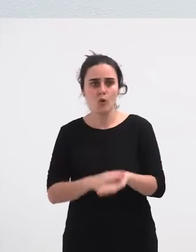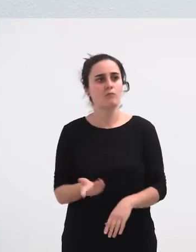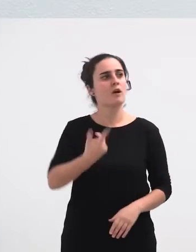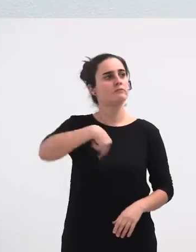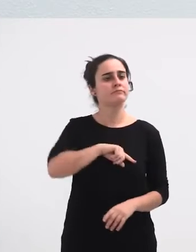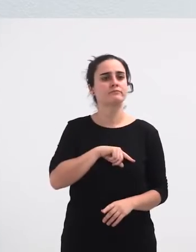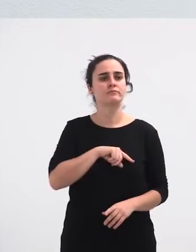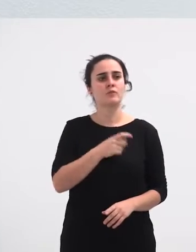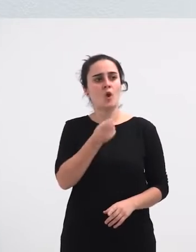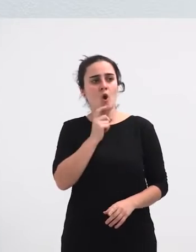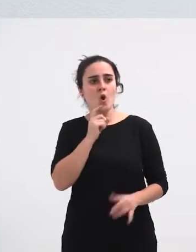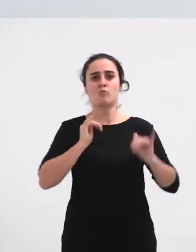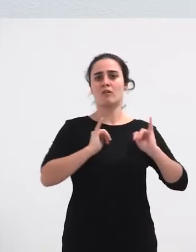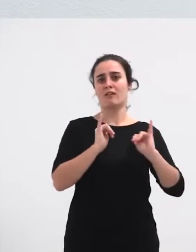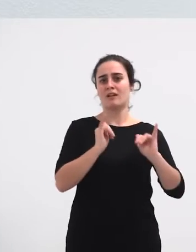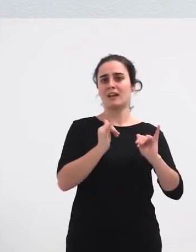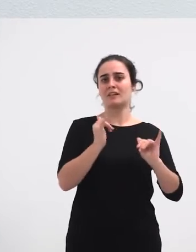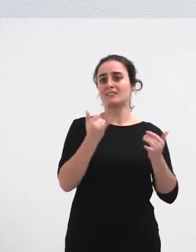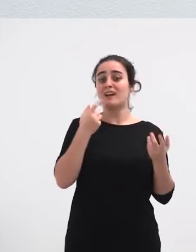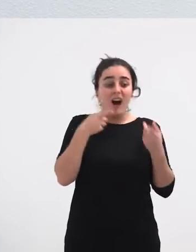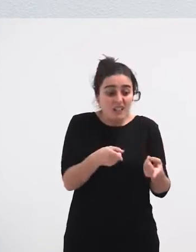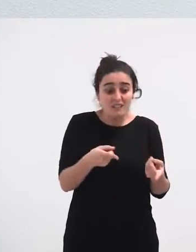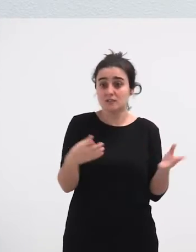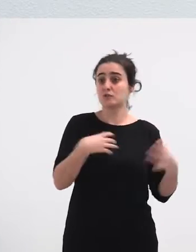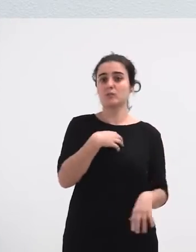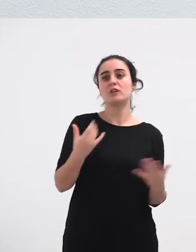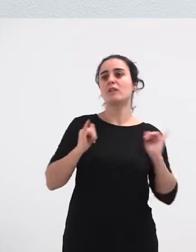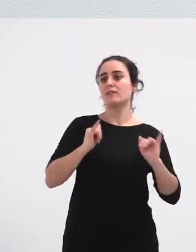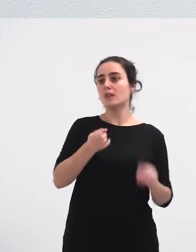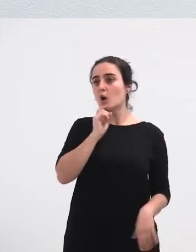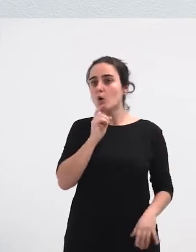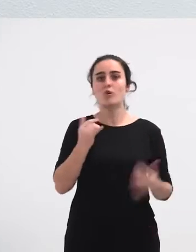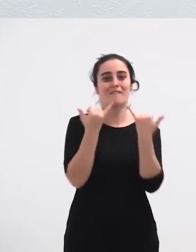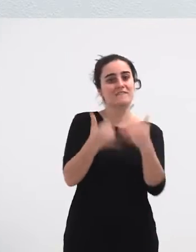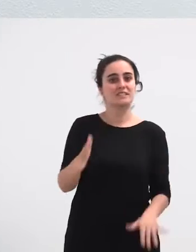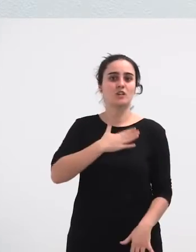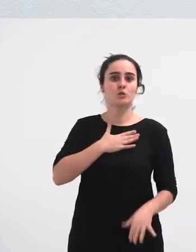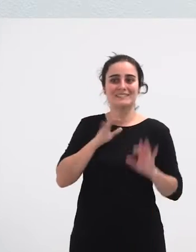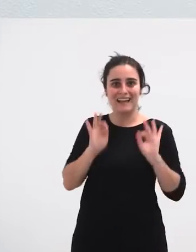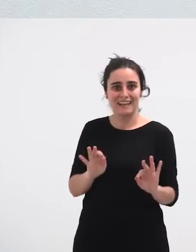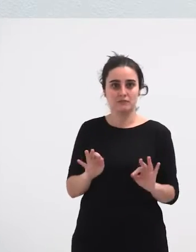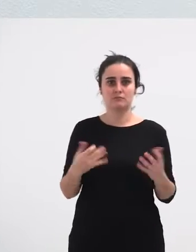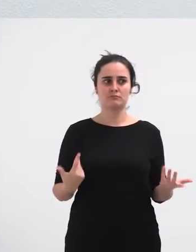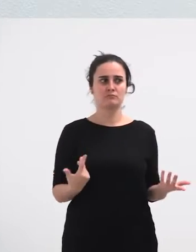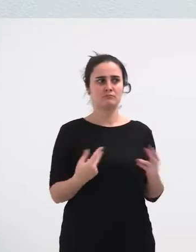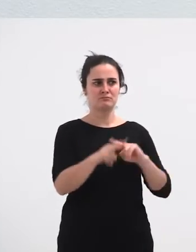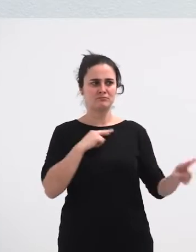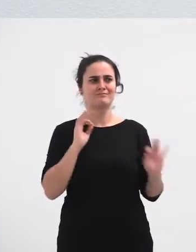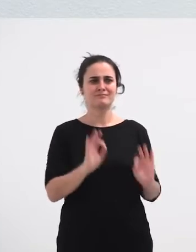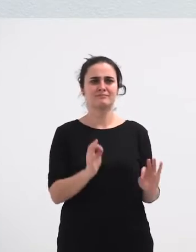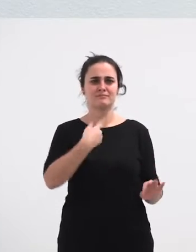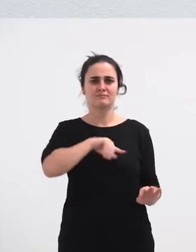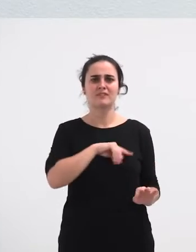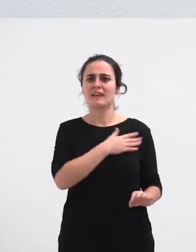dugu ondo horrelas bada Gureak dira jaiak Orduan alardeari buruz gehiago irakurtzen